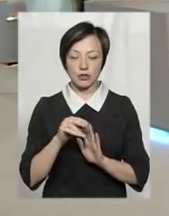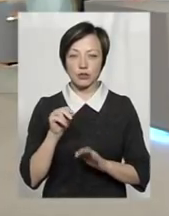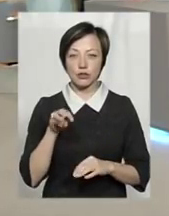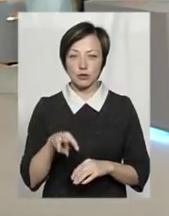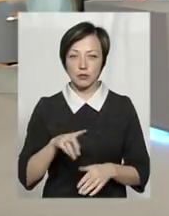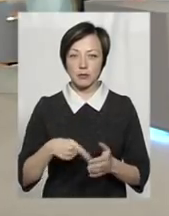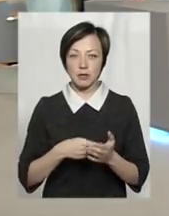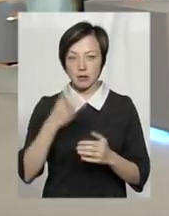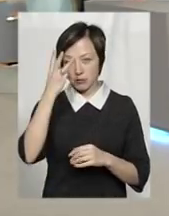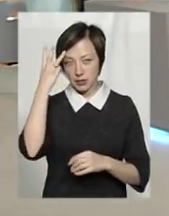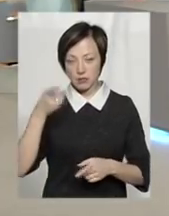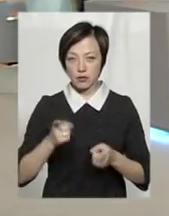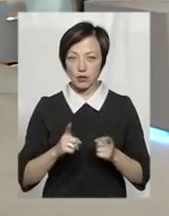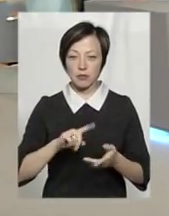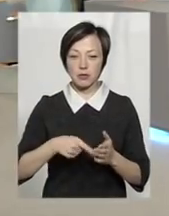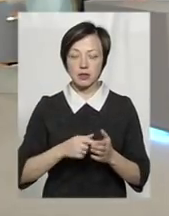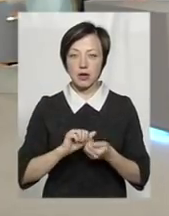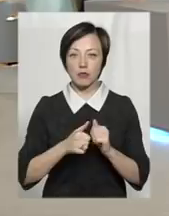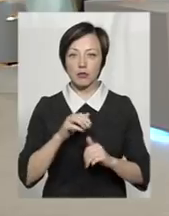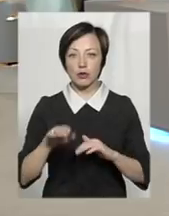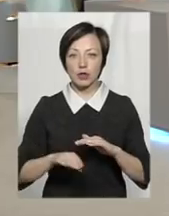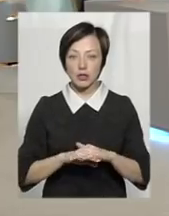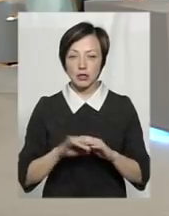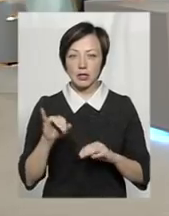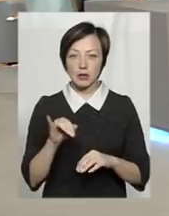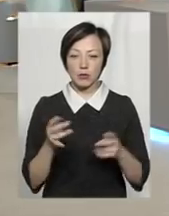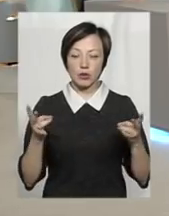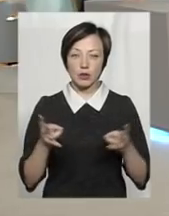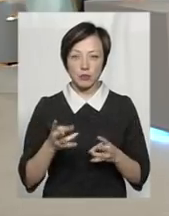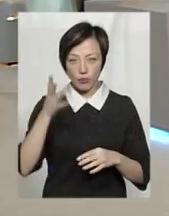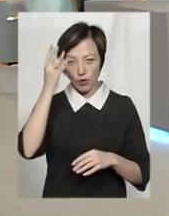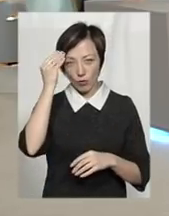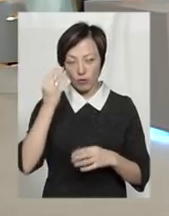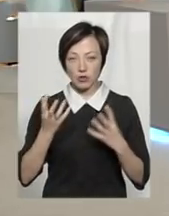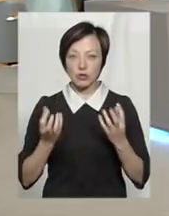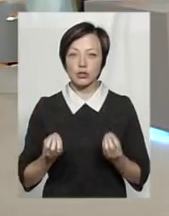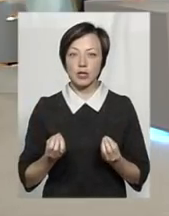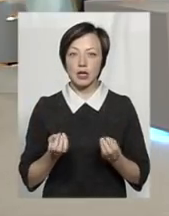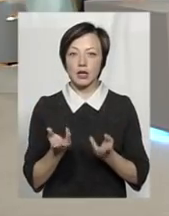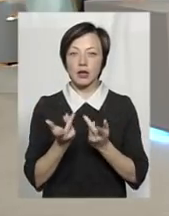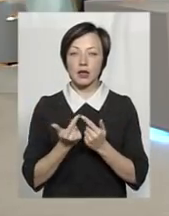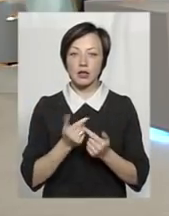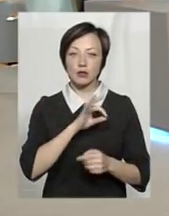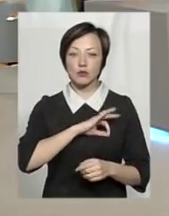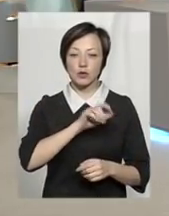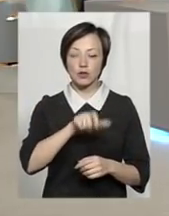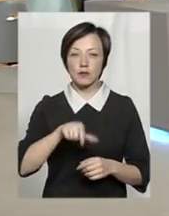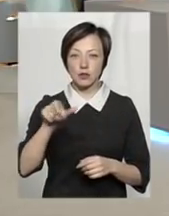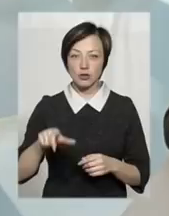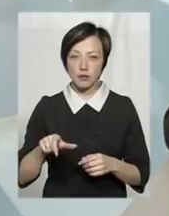міста Хмельницького, звичайно, міста Кам'яця-Подільського. Ну, тут потрібно враховувати ще кількість споживачів і